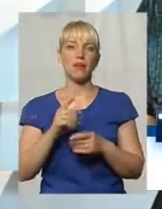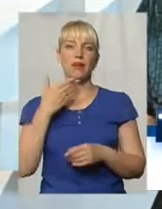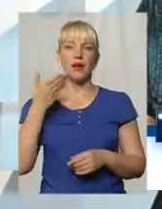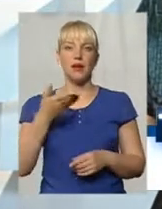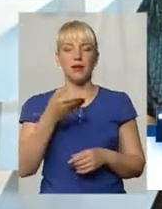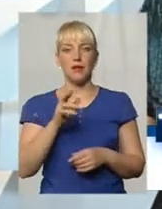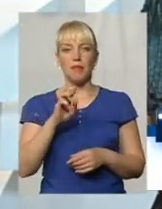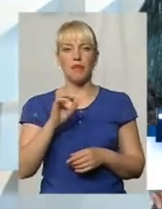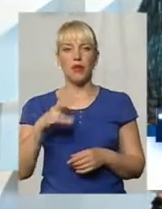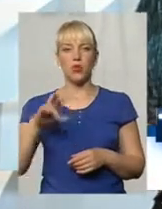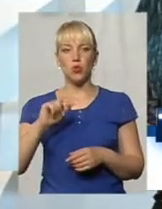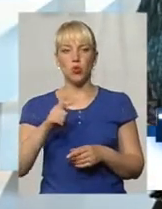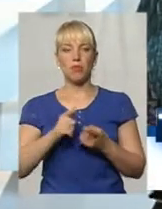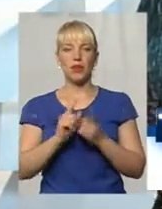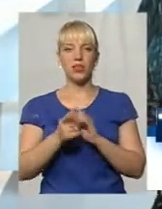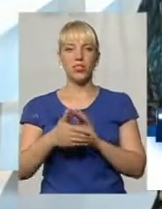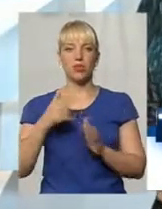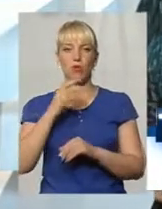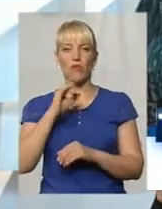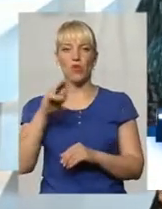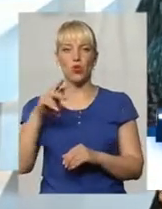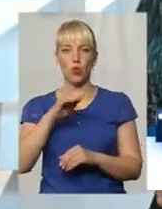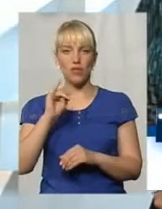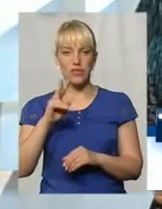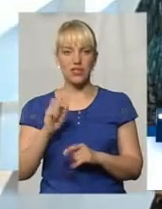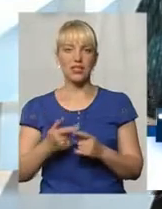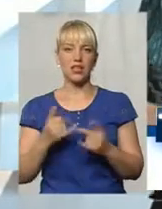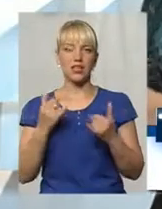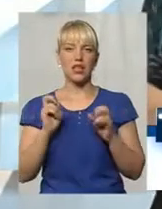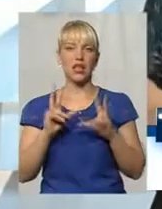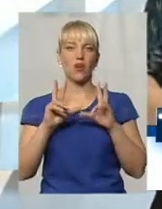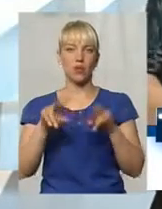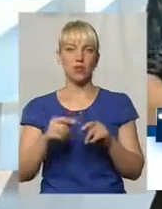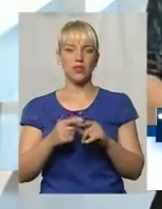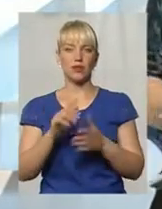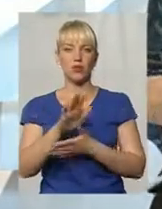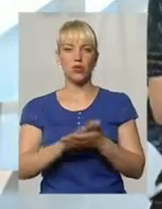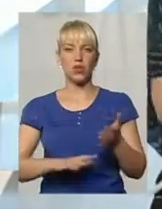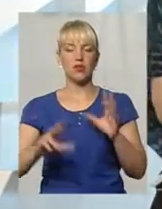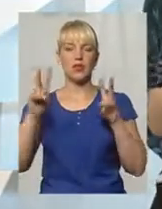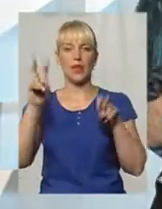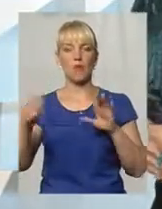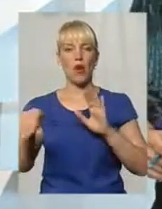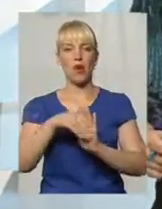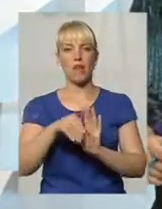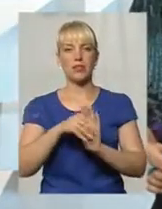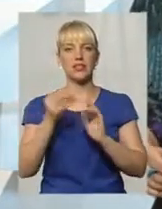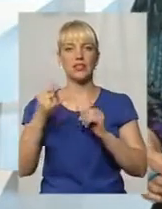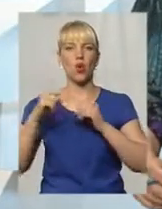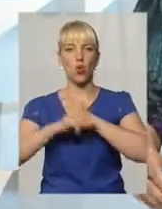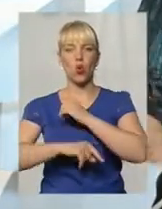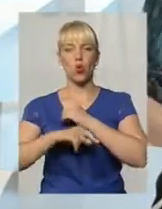жестового мову Оксани Фіновської. І нині, як і обіцяли, продовжуємо тему хабарництва і корупції. І